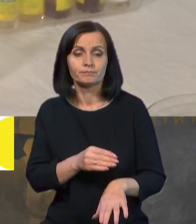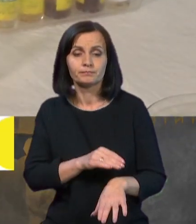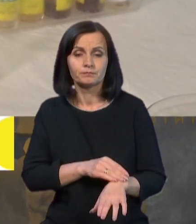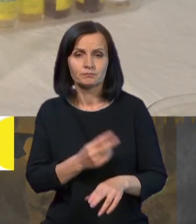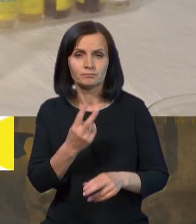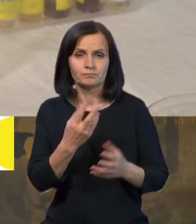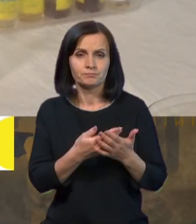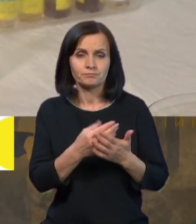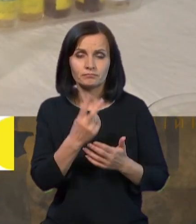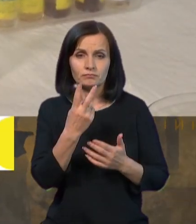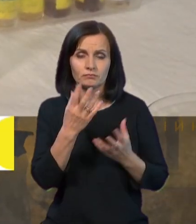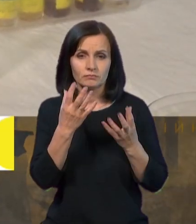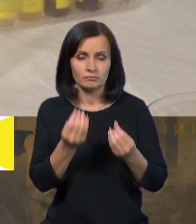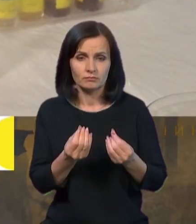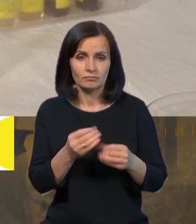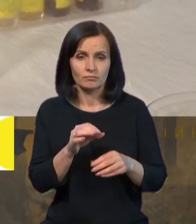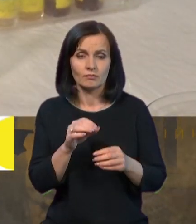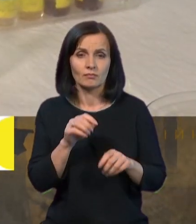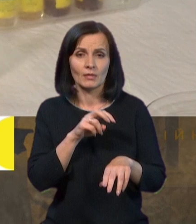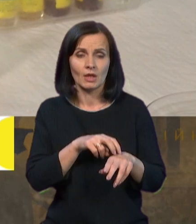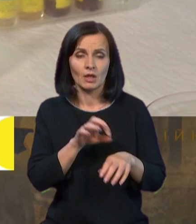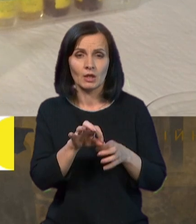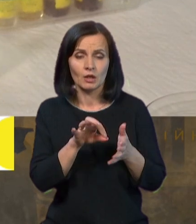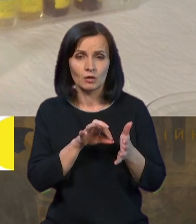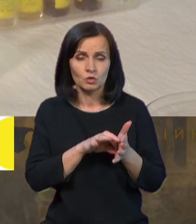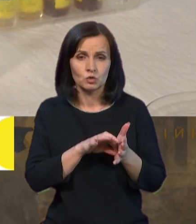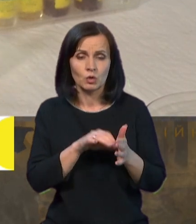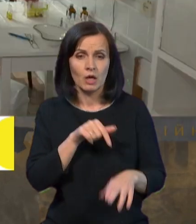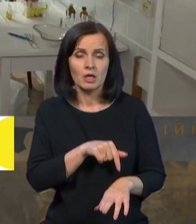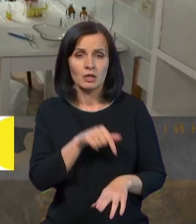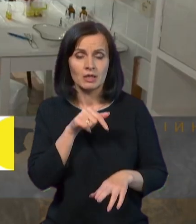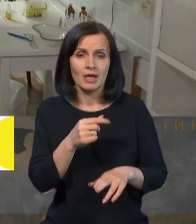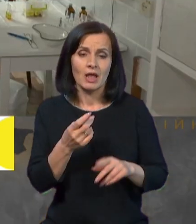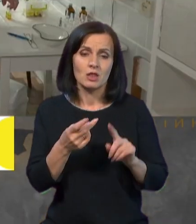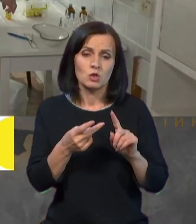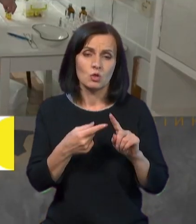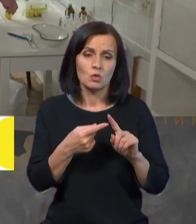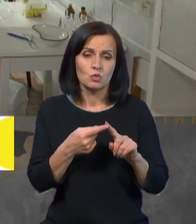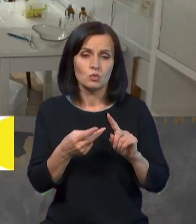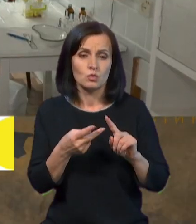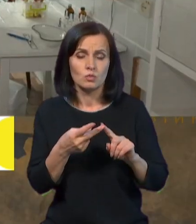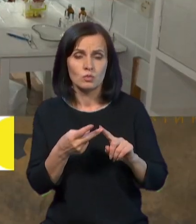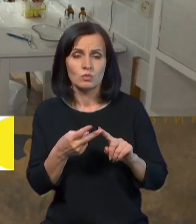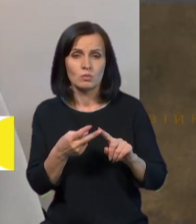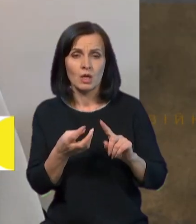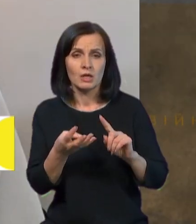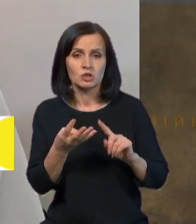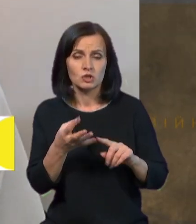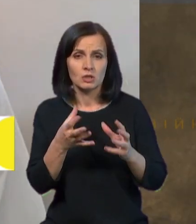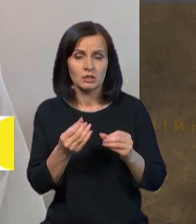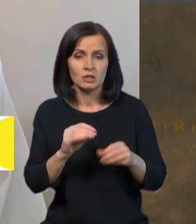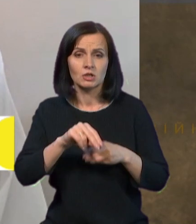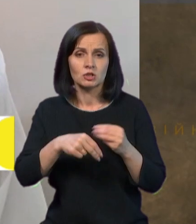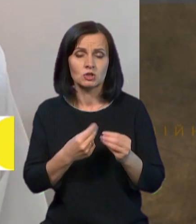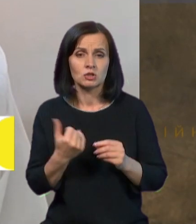реакцію під пластером в місці нанесення алергену на другий день, на четвертий день і через тиждень. І за